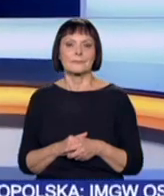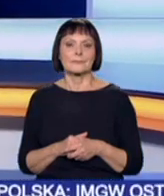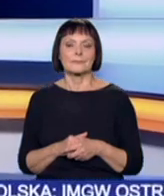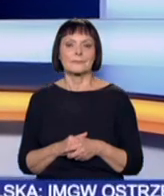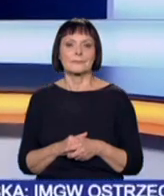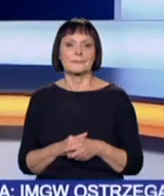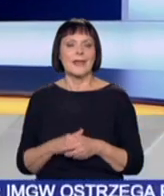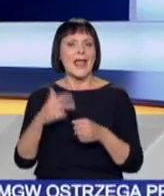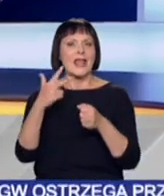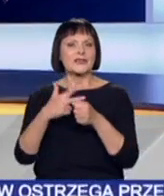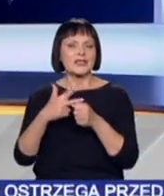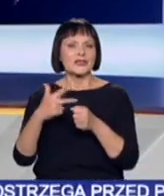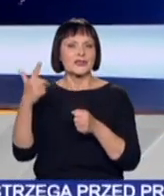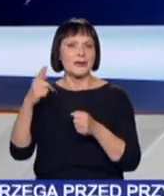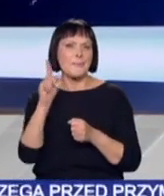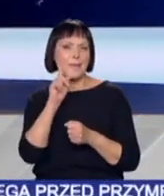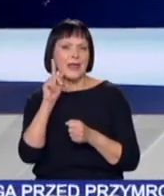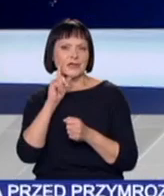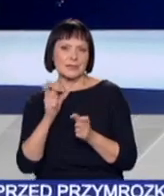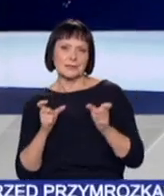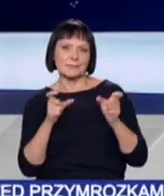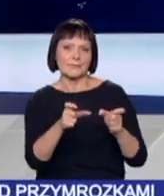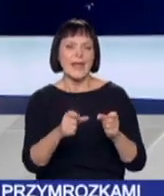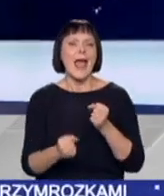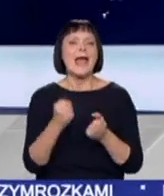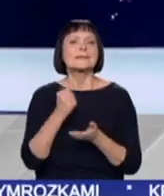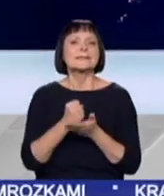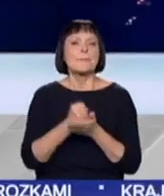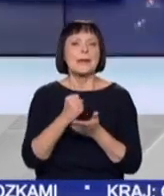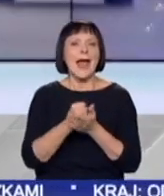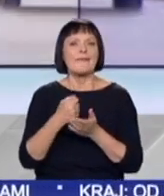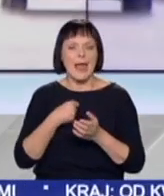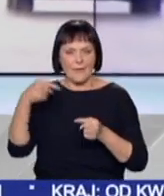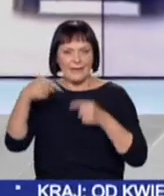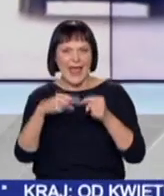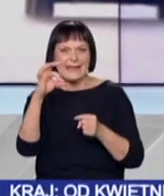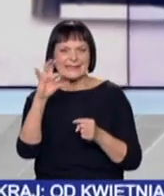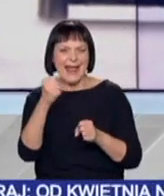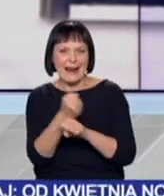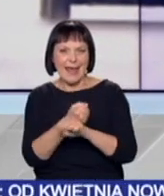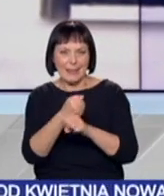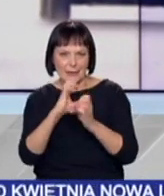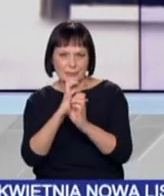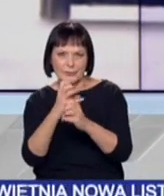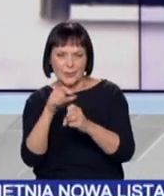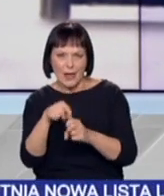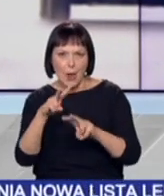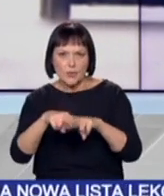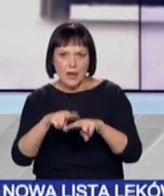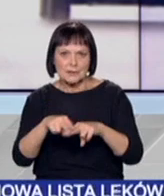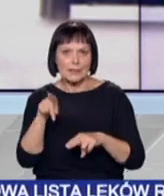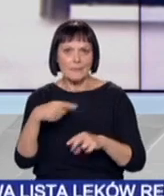33-letni mężczyzna zatrzymany w sprawie naszpikowanego selenem defektoskopu. Był